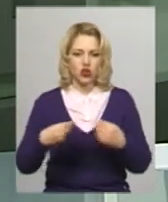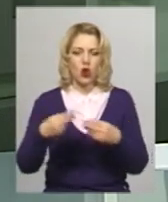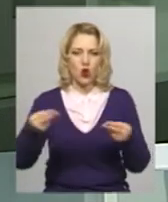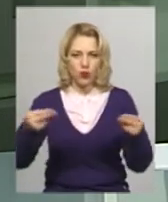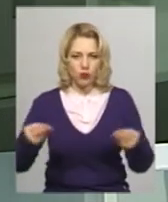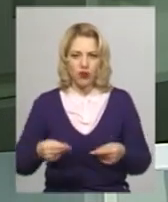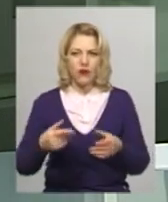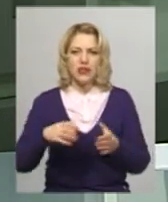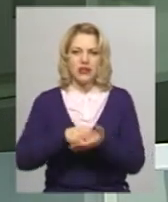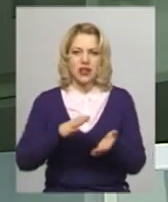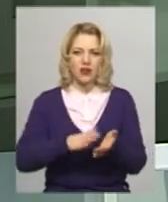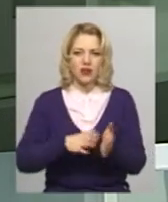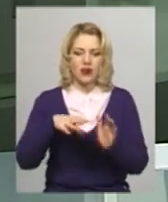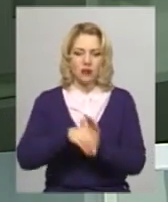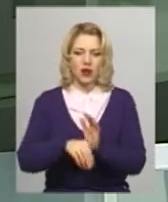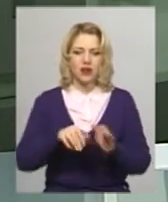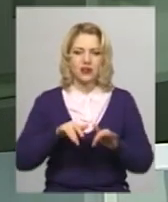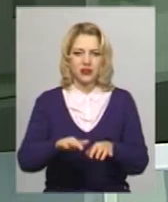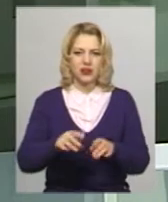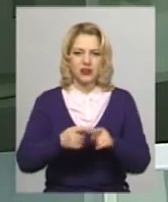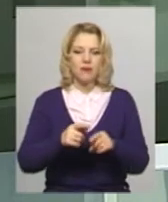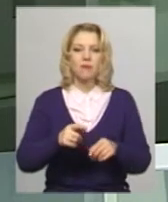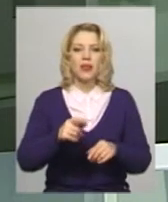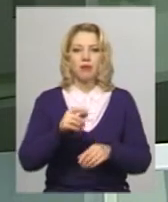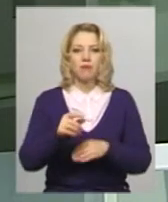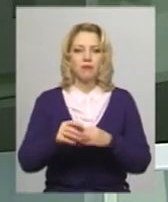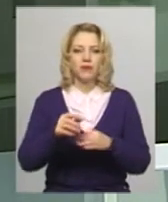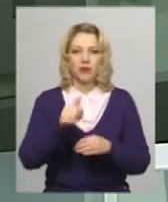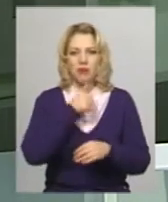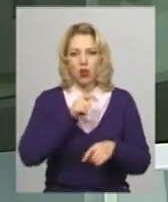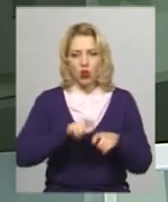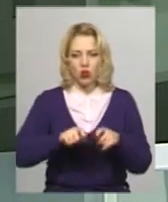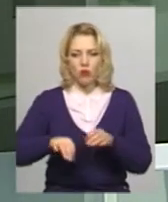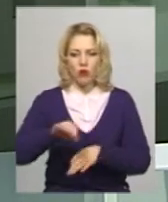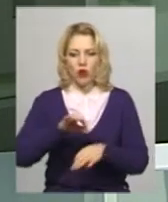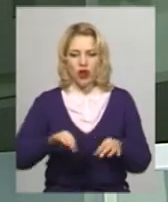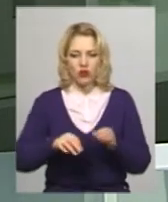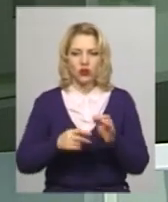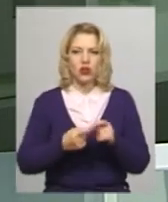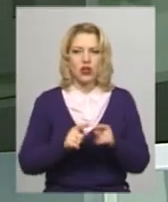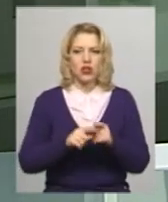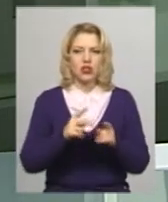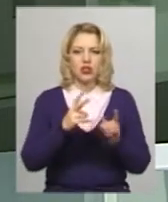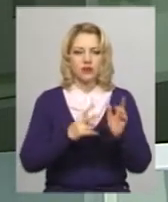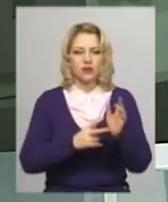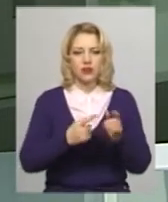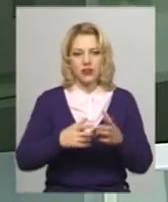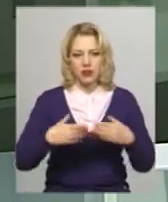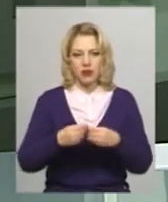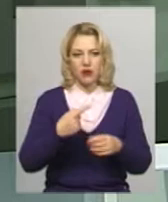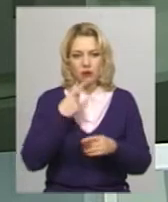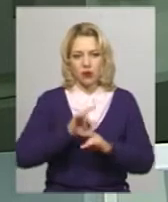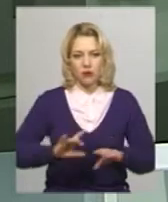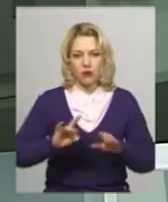минулий рік в рамках дії пілотного проєкту «Шлюб за добу». Про це повідомляє начальник головного територіального управління юстиції у